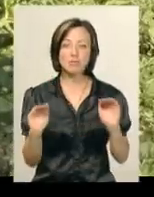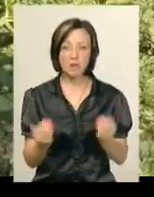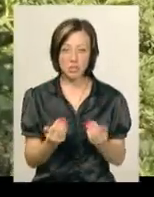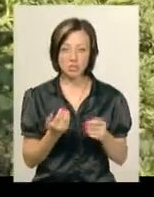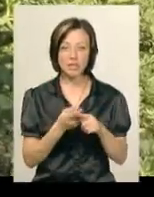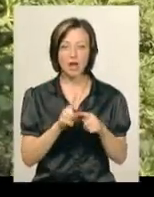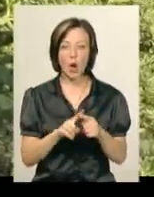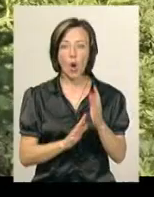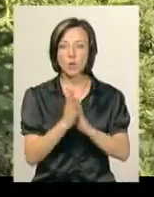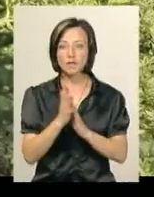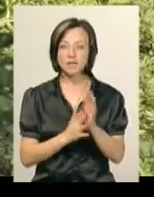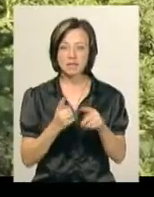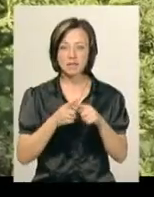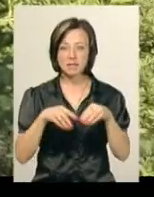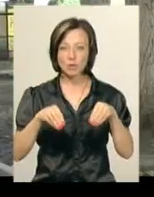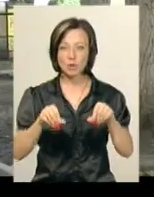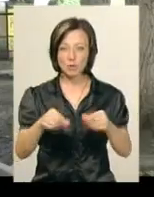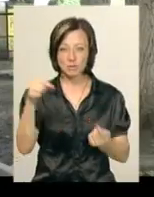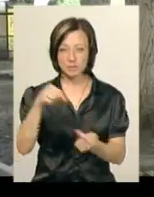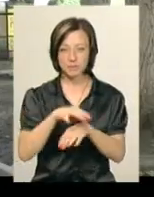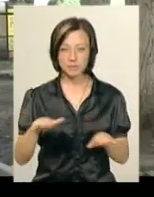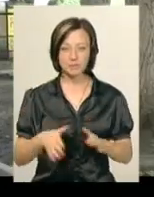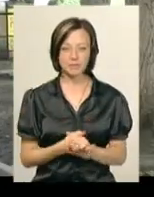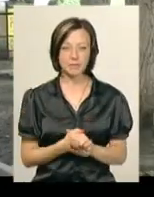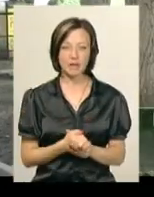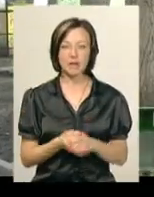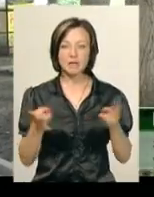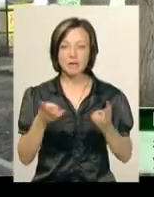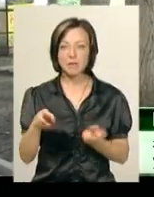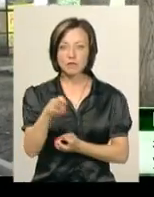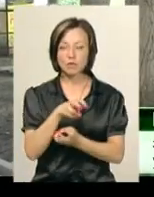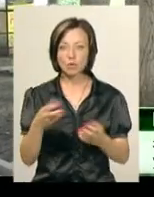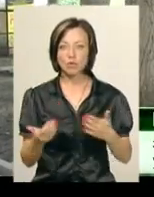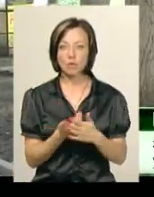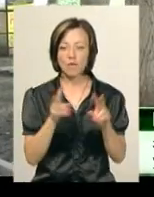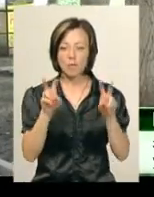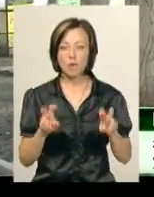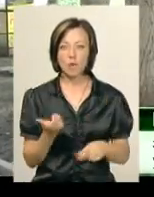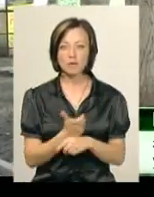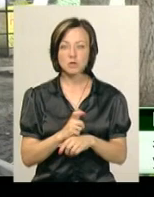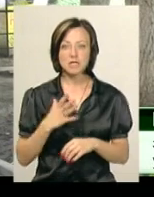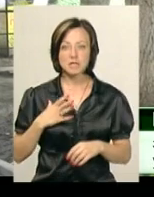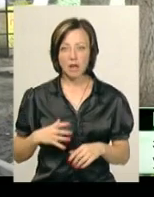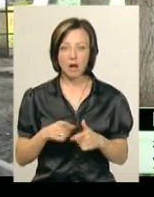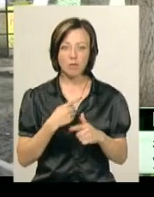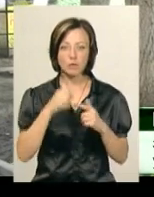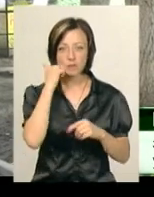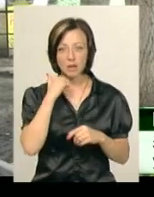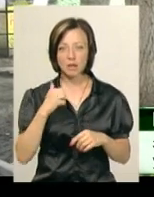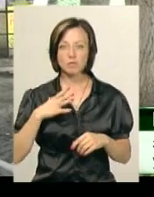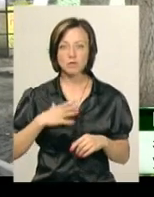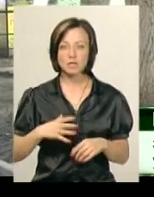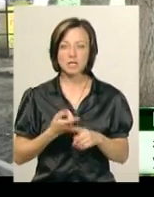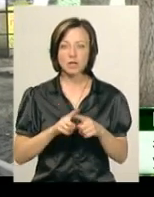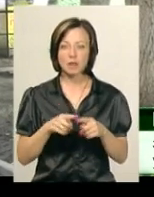Інни Куцької, через засоленість ґрунту. Треба вишукувати нові породи, які більш стійкі, або старі, які більш стійкі до